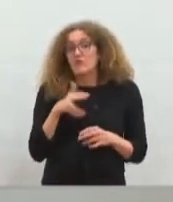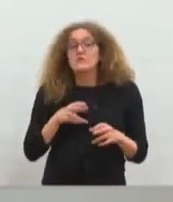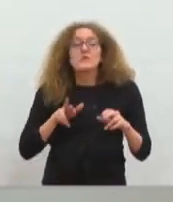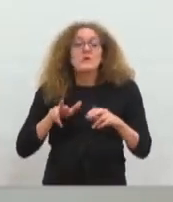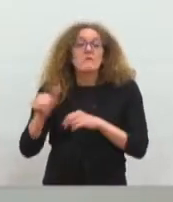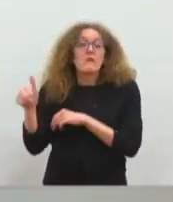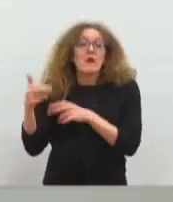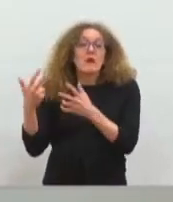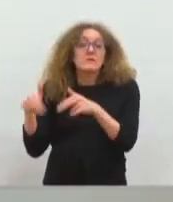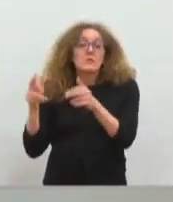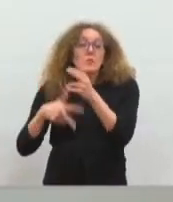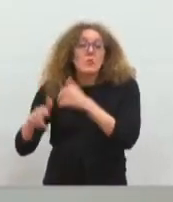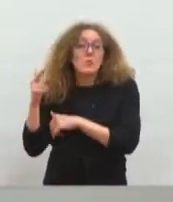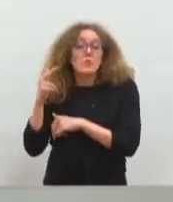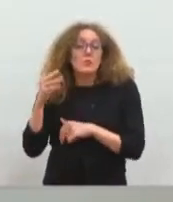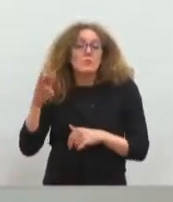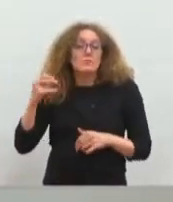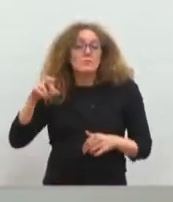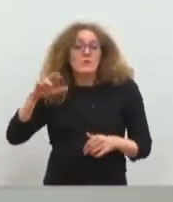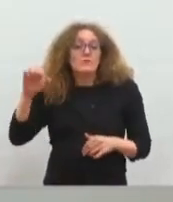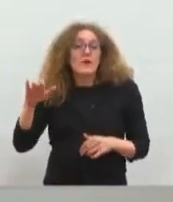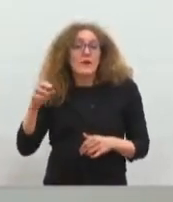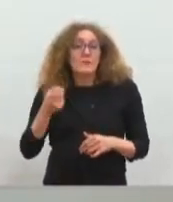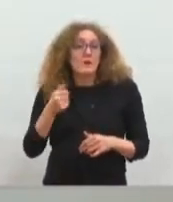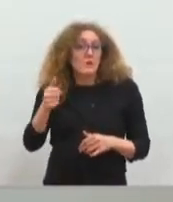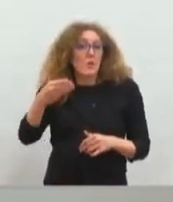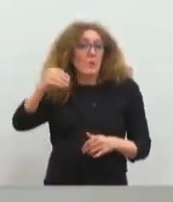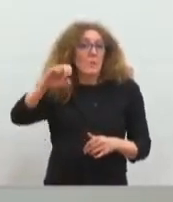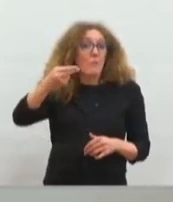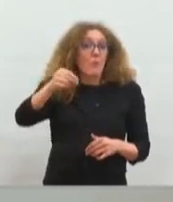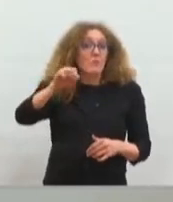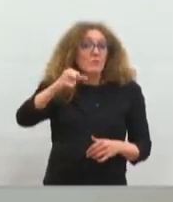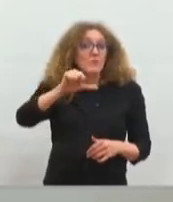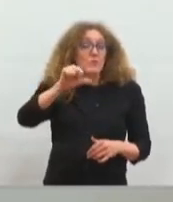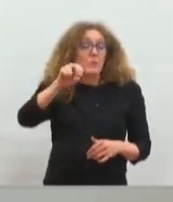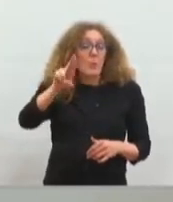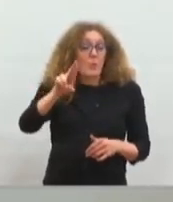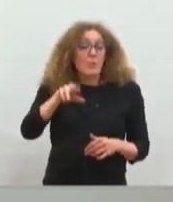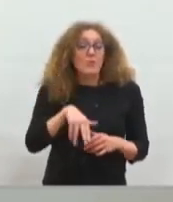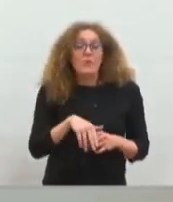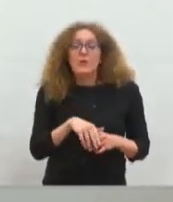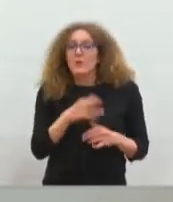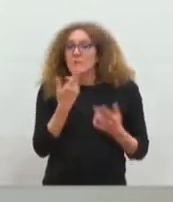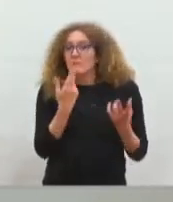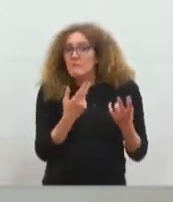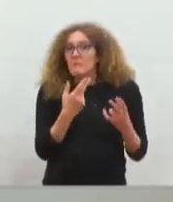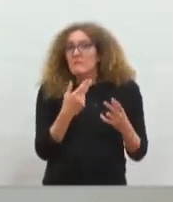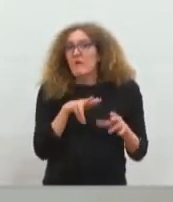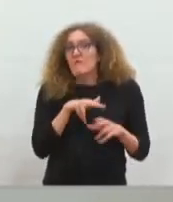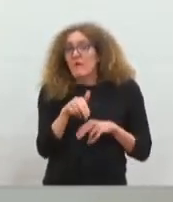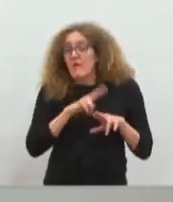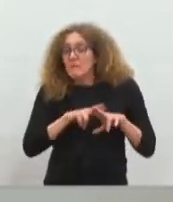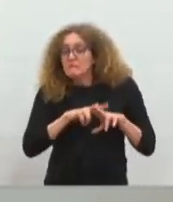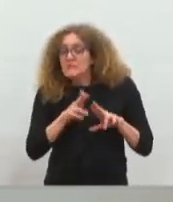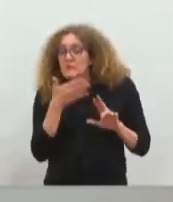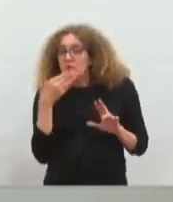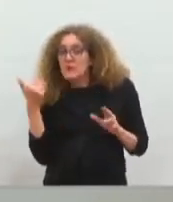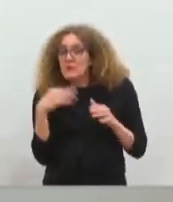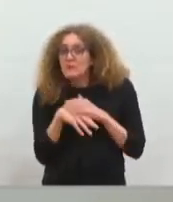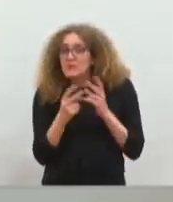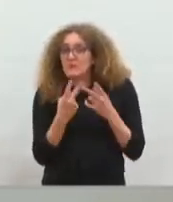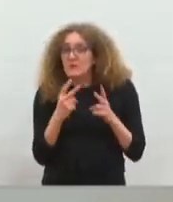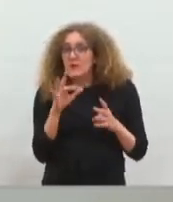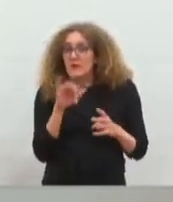et puis dans la mandature, va inaugurer celle de Montau, et puis on va surtout améliorer celle de Fabregues, eh bien, nécessite